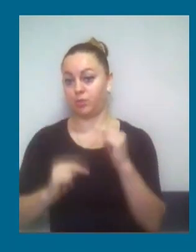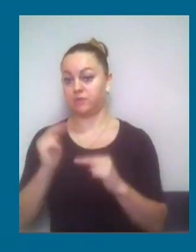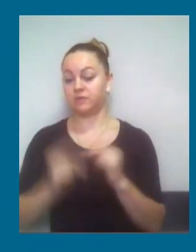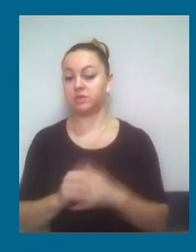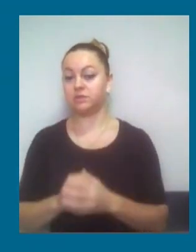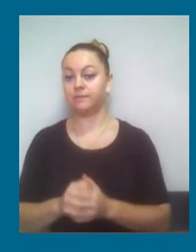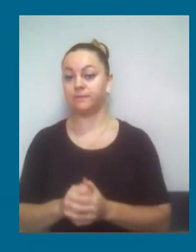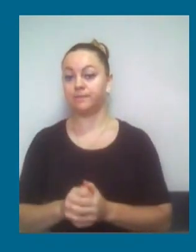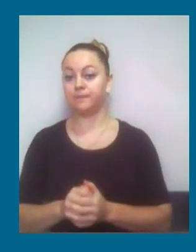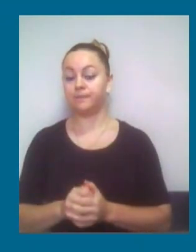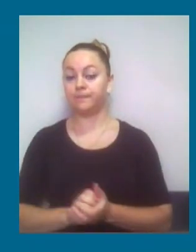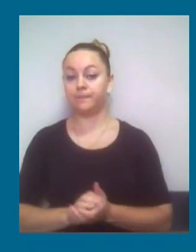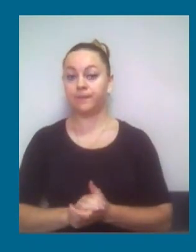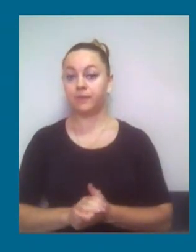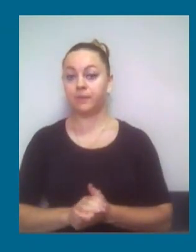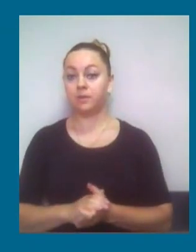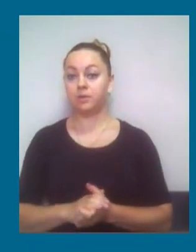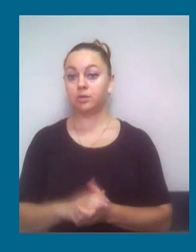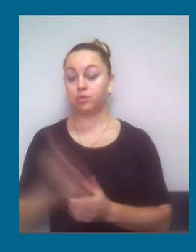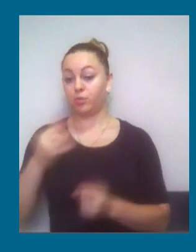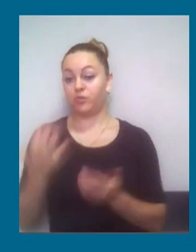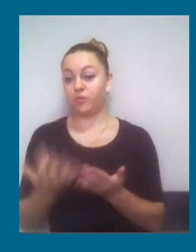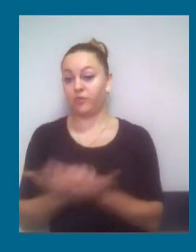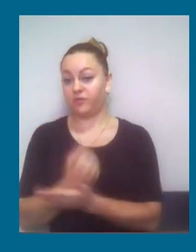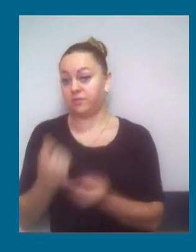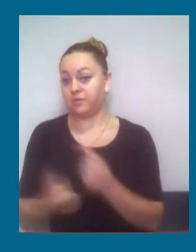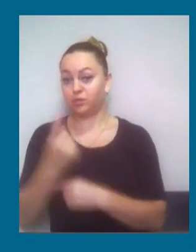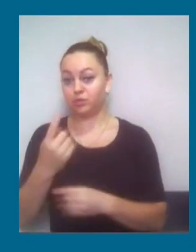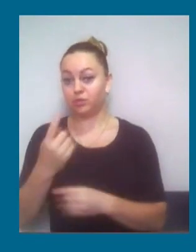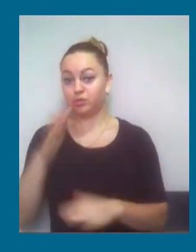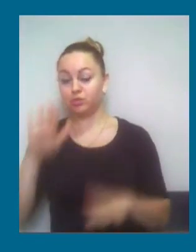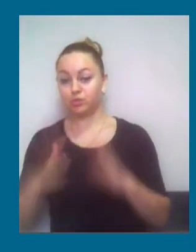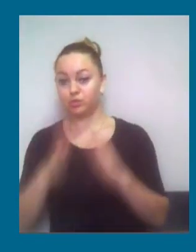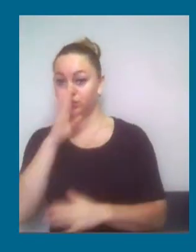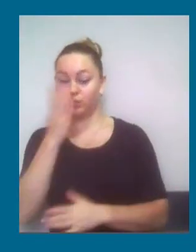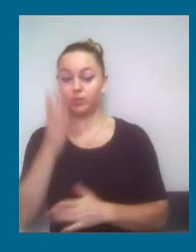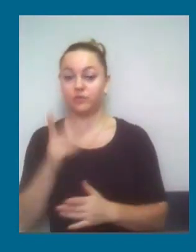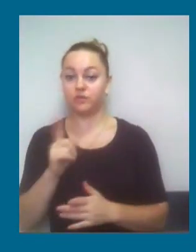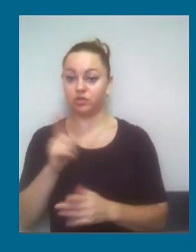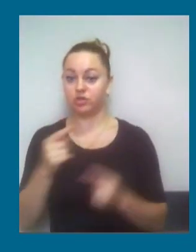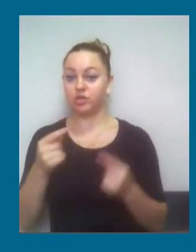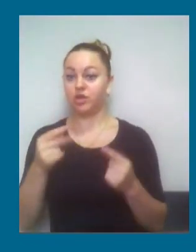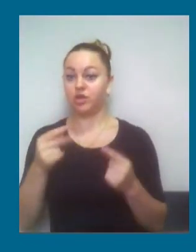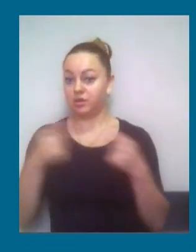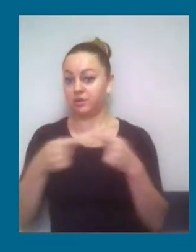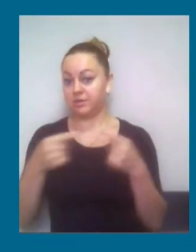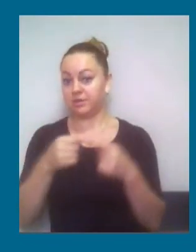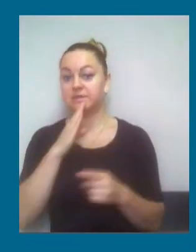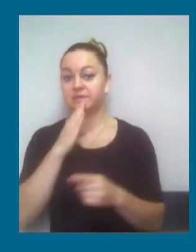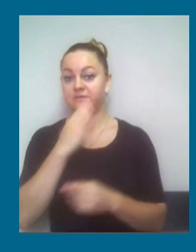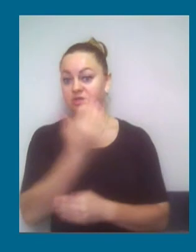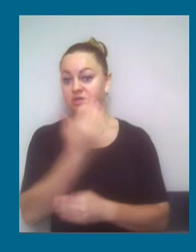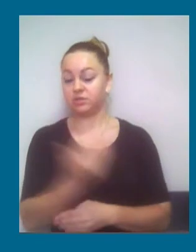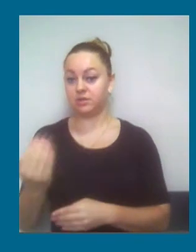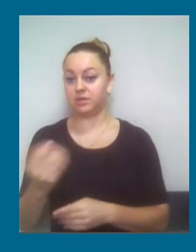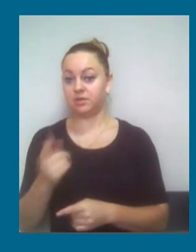резвати. Тому тут виникає сумнів зацікавленості особисто пані Лілі і пані Нелі від тих інших, мабуть, конкуруючих компаній,